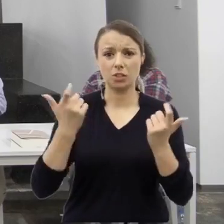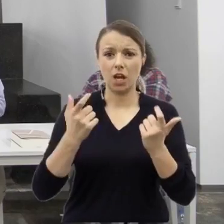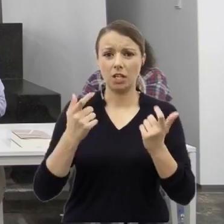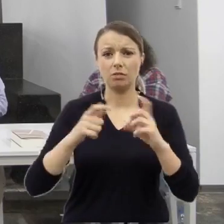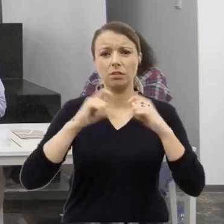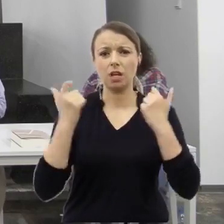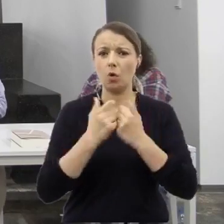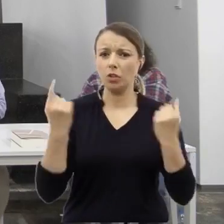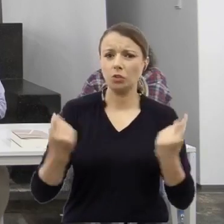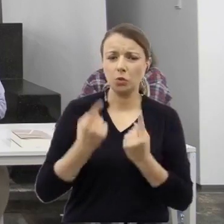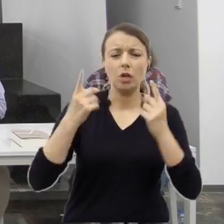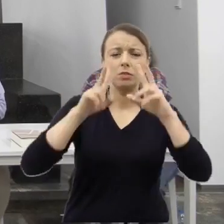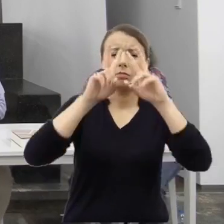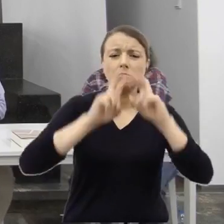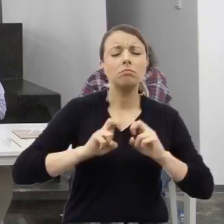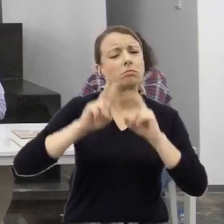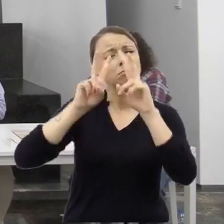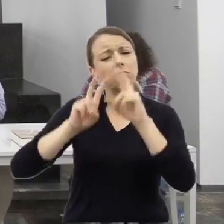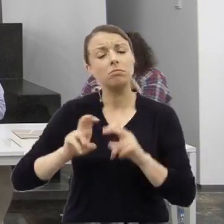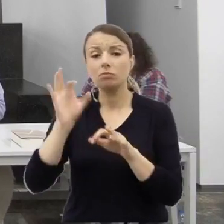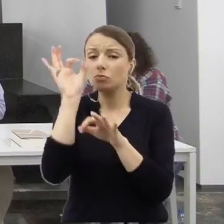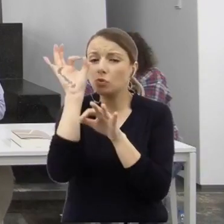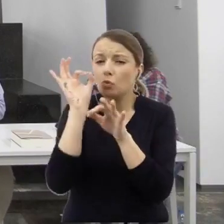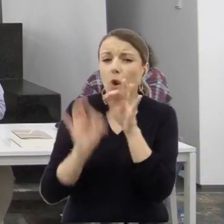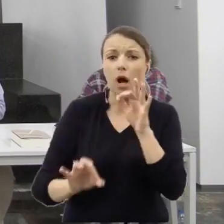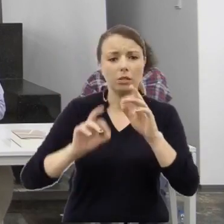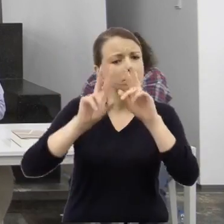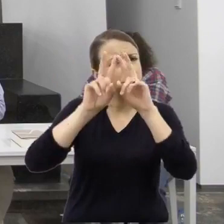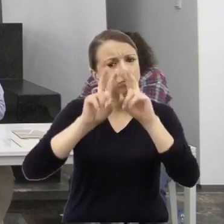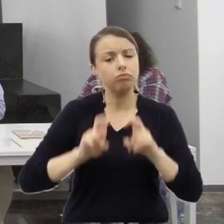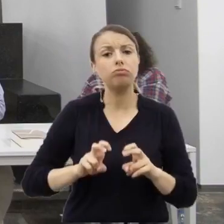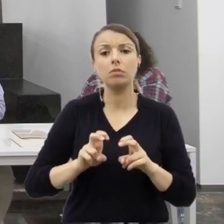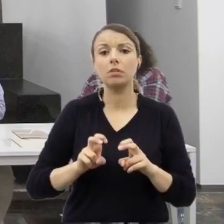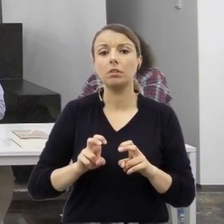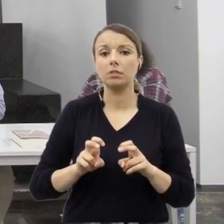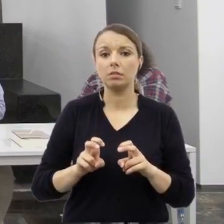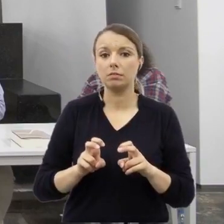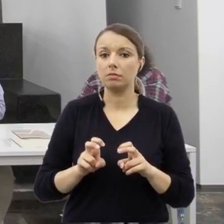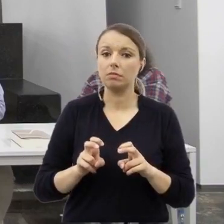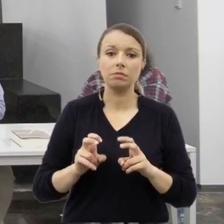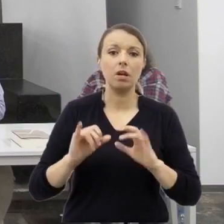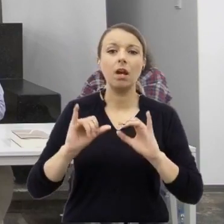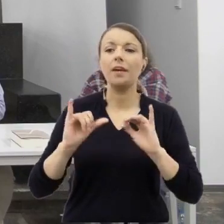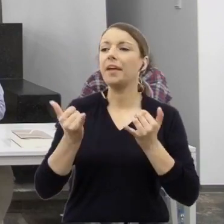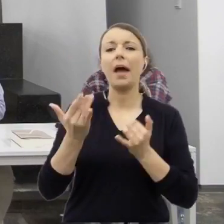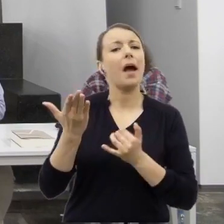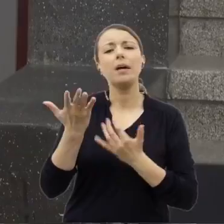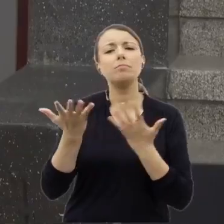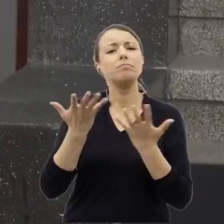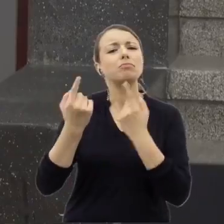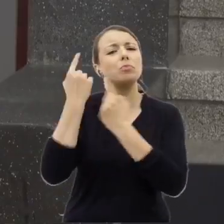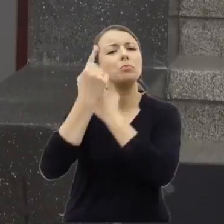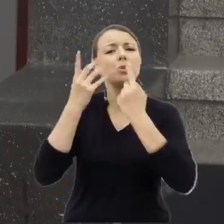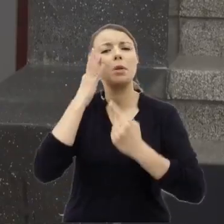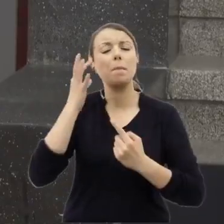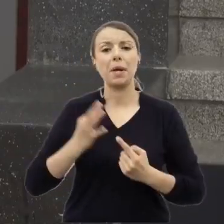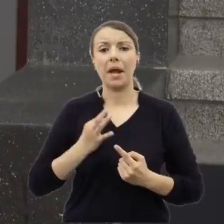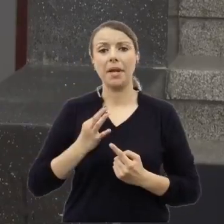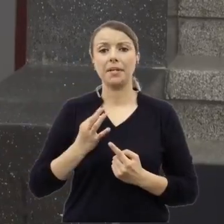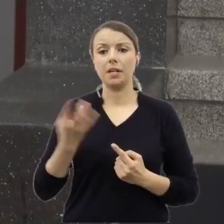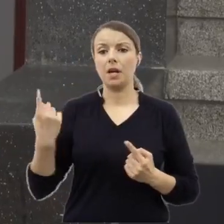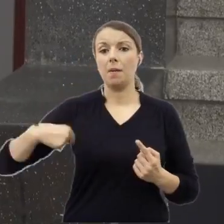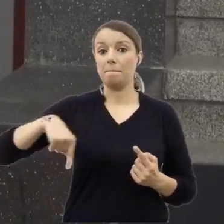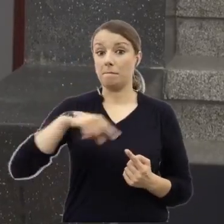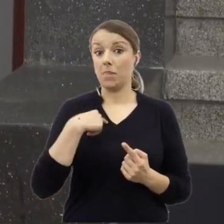pod dokładnym kątem, jak pani uważa, powinniśmy jako społeczeństwo